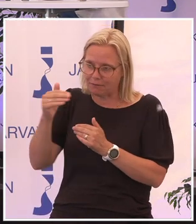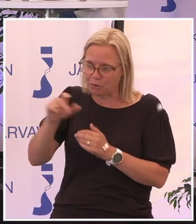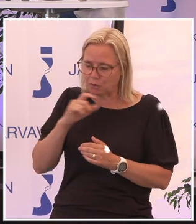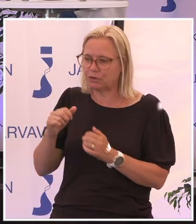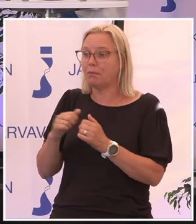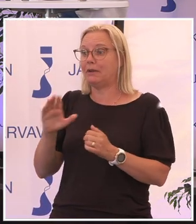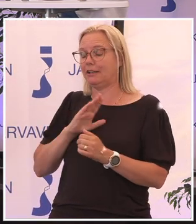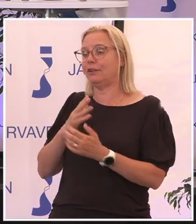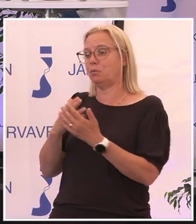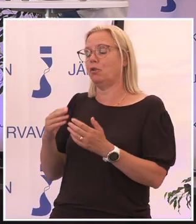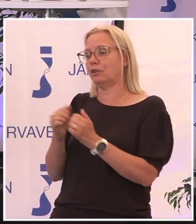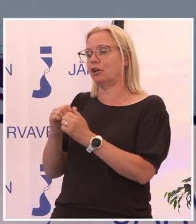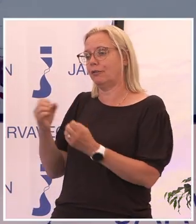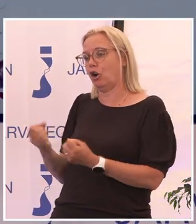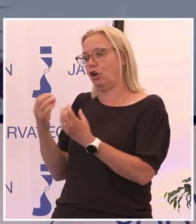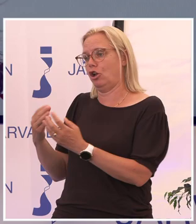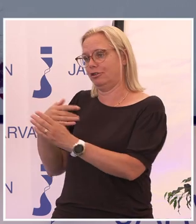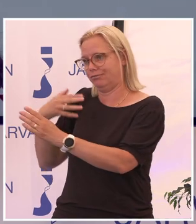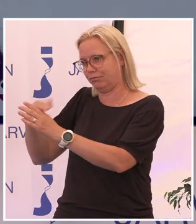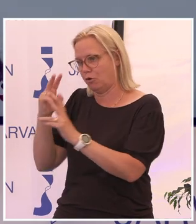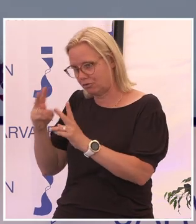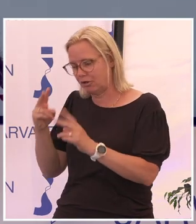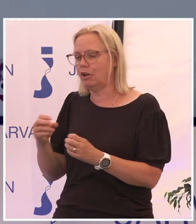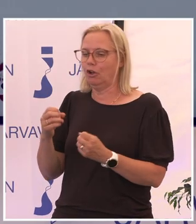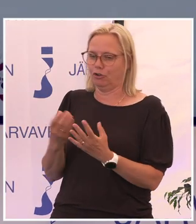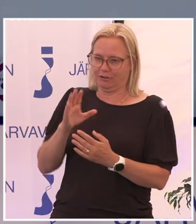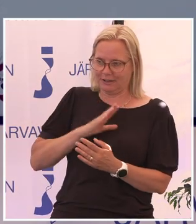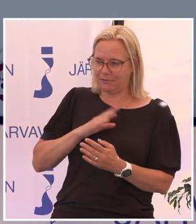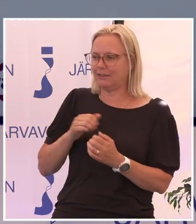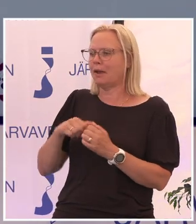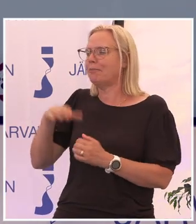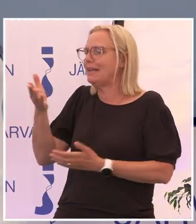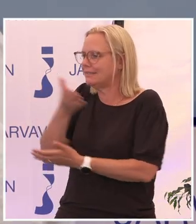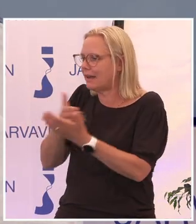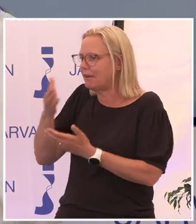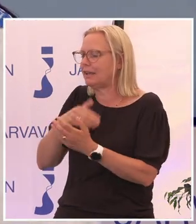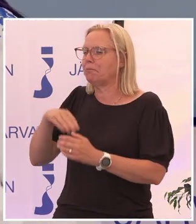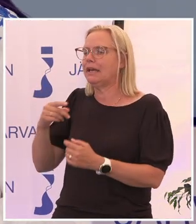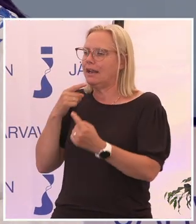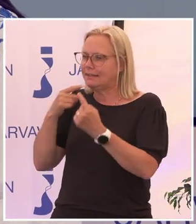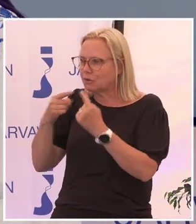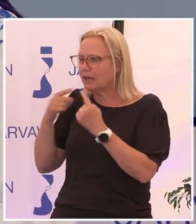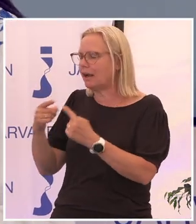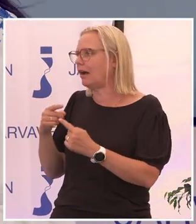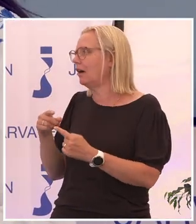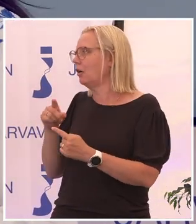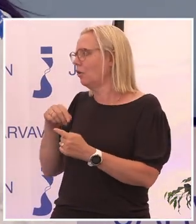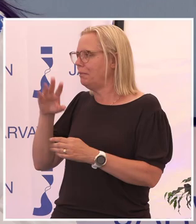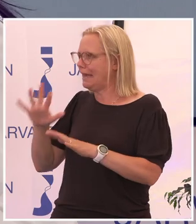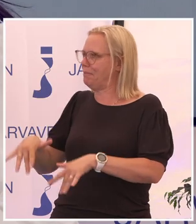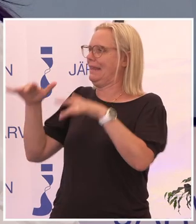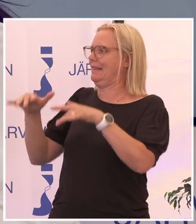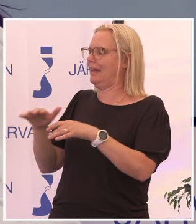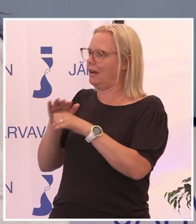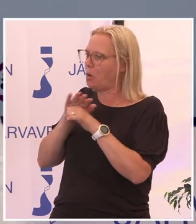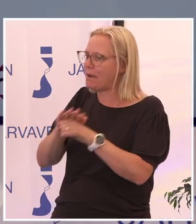utmaningar bakom oss som vi också har löst. Så att lösningarna finns, mer samverkan, mer prata och mer liksom brinna och trycka